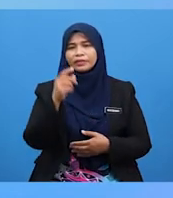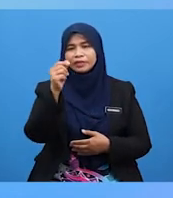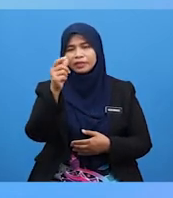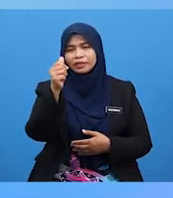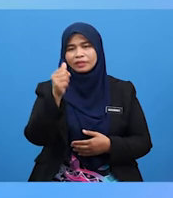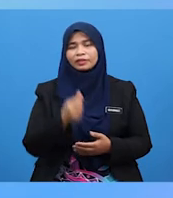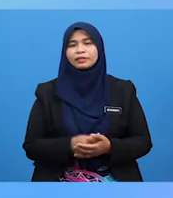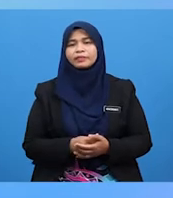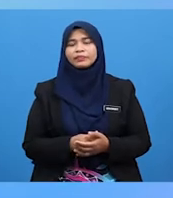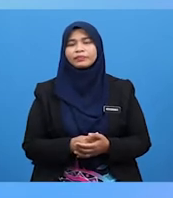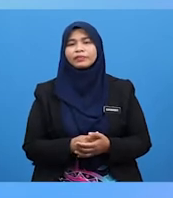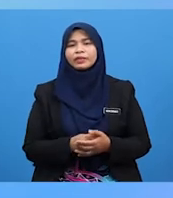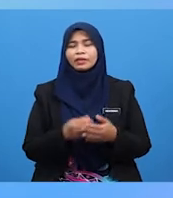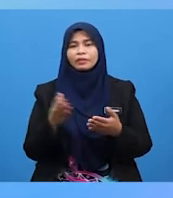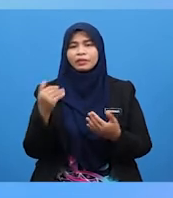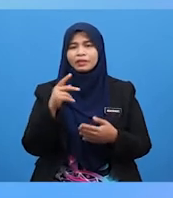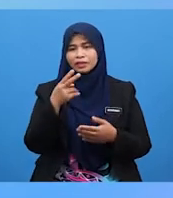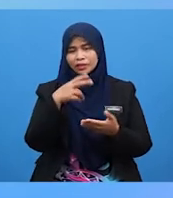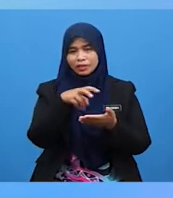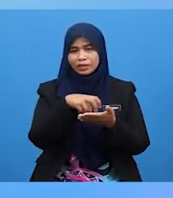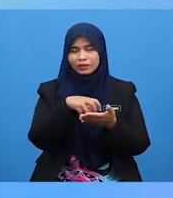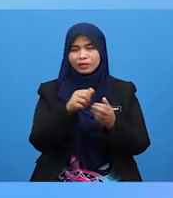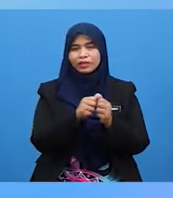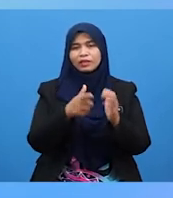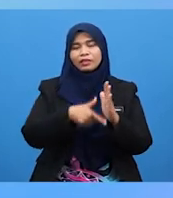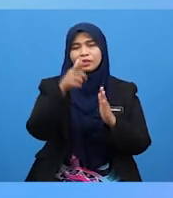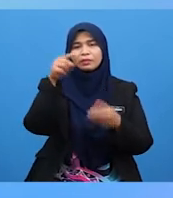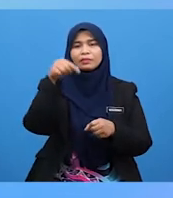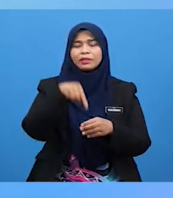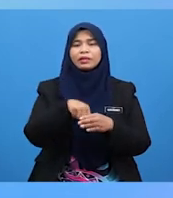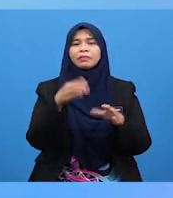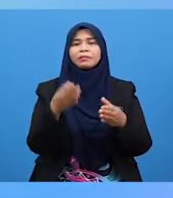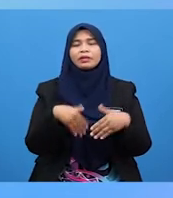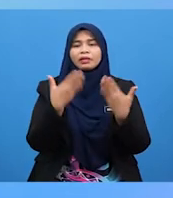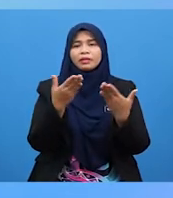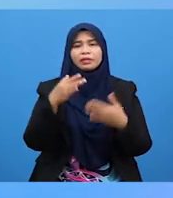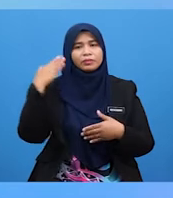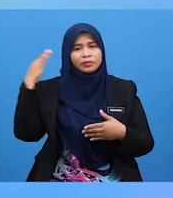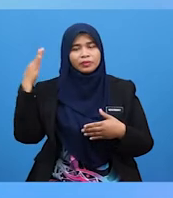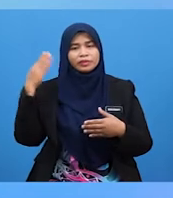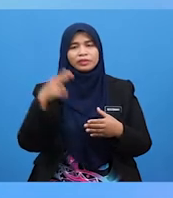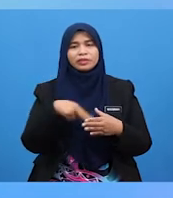Mari kita teroka dengan lebih mendalam Bagaimana bunyi dihasilkan.